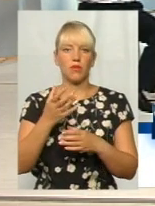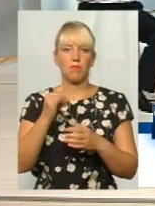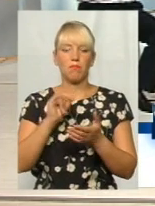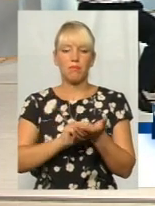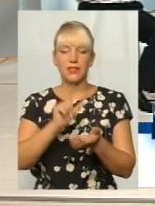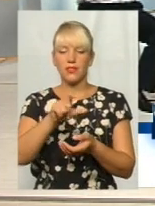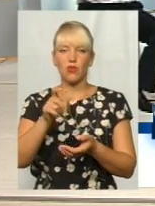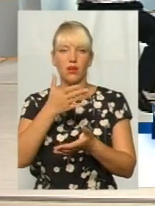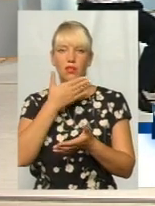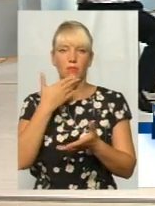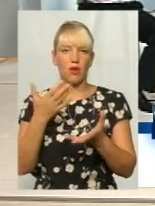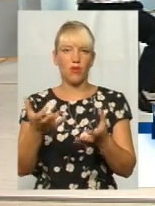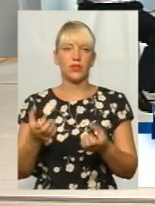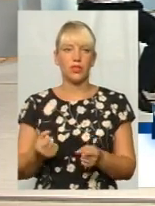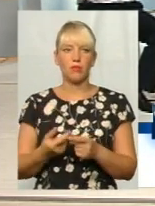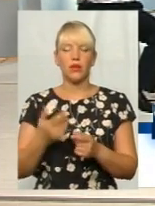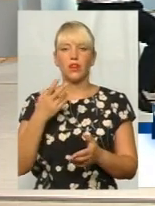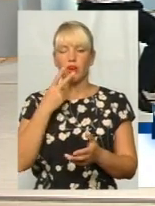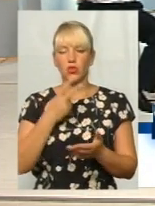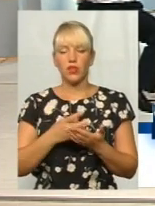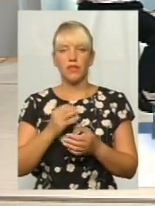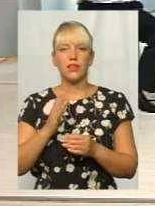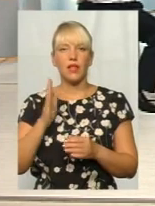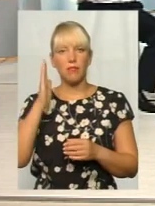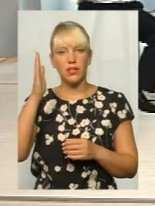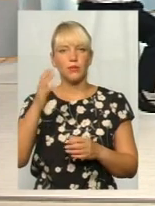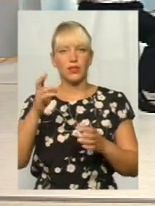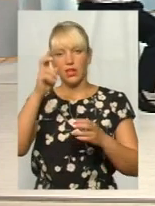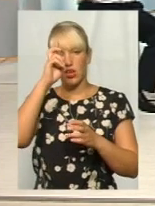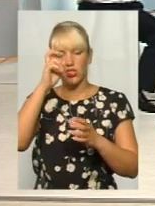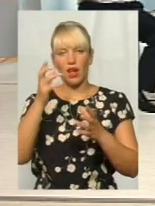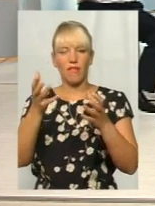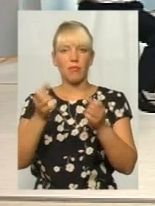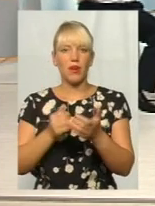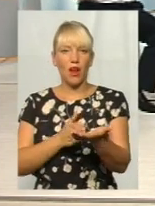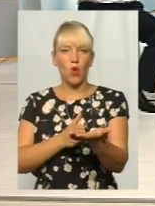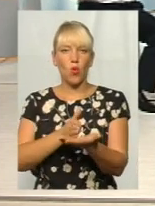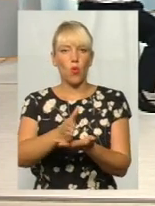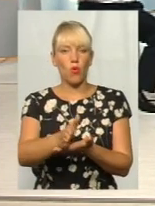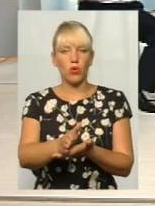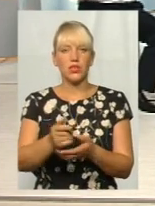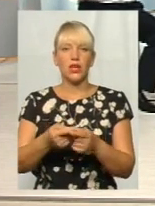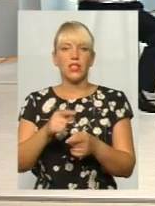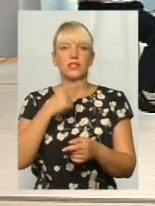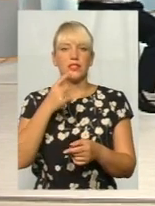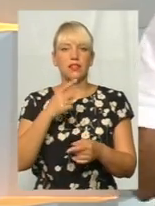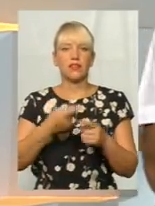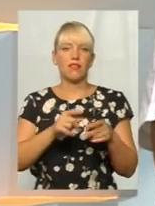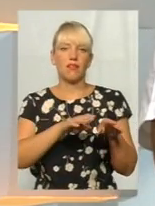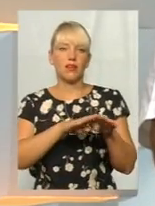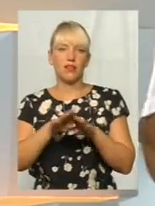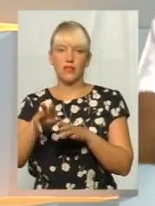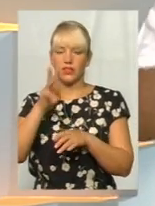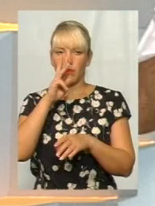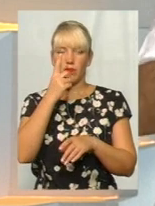дивитися на перспективу, держава курс бере за основу, як в цьому світі має бути мотивація, рівень заробітної плати. І